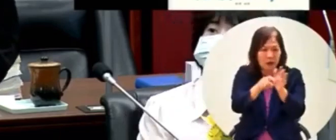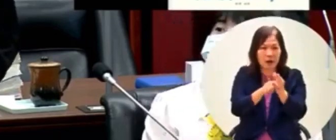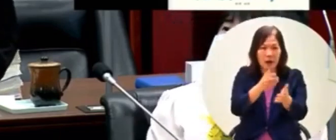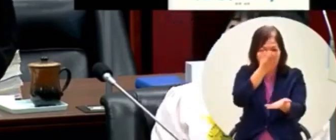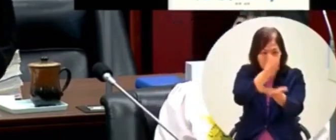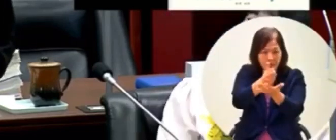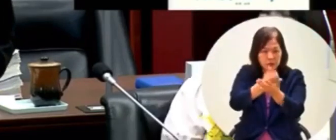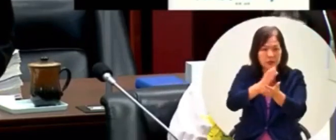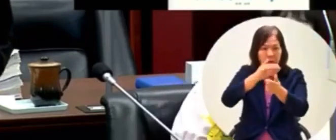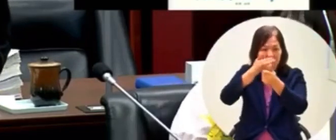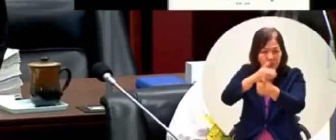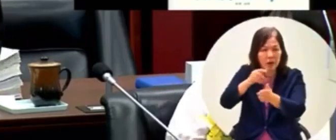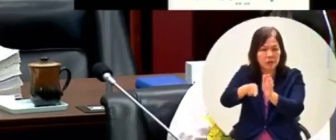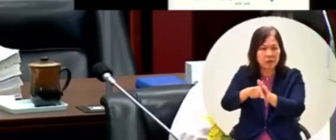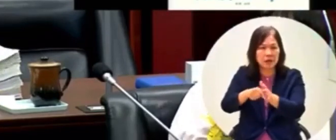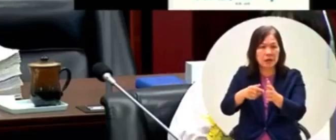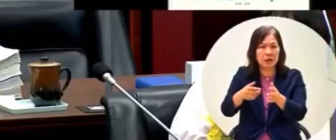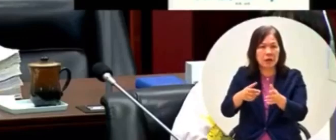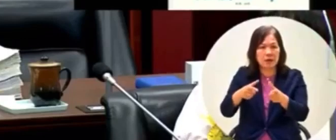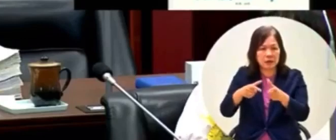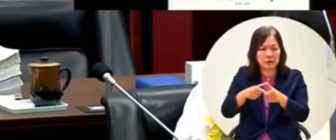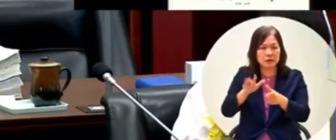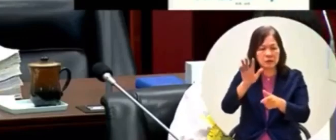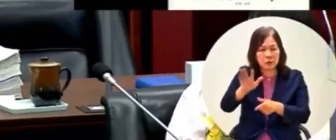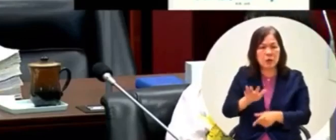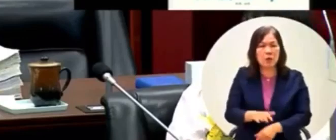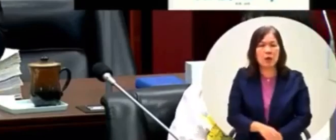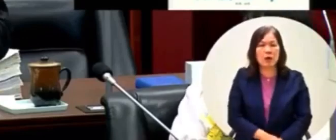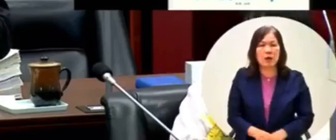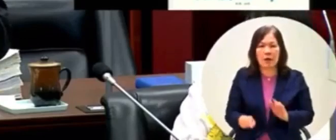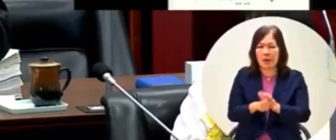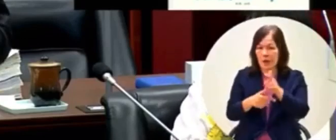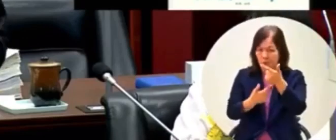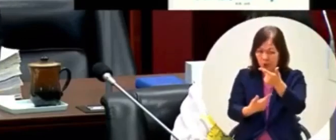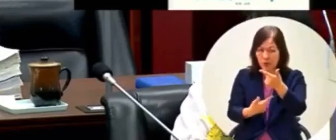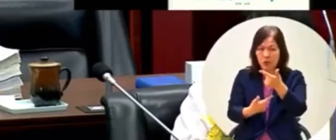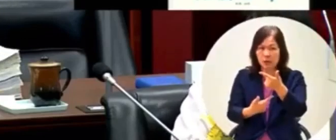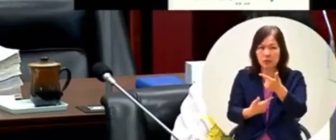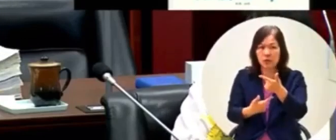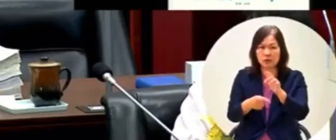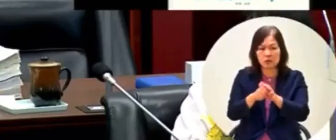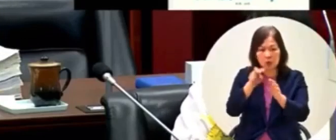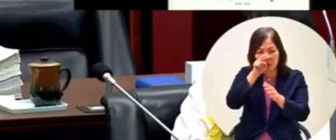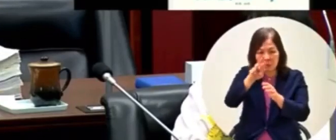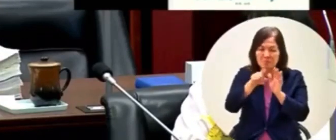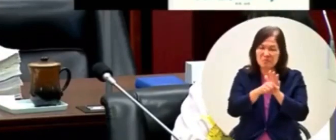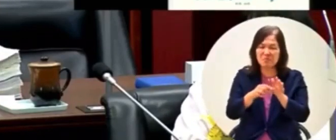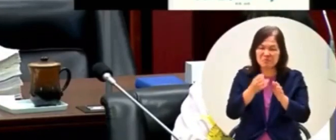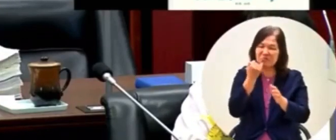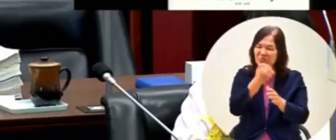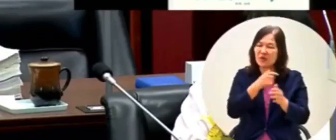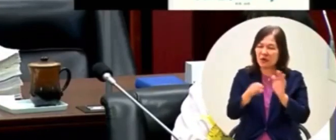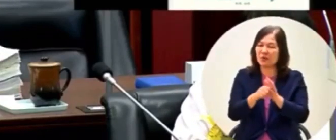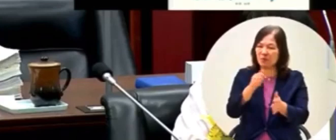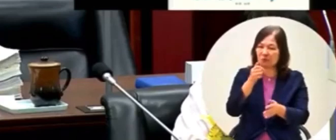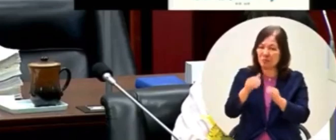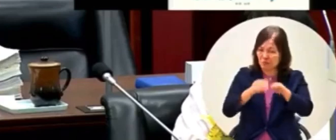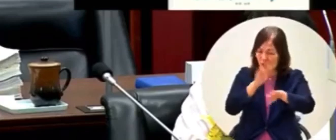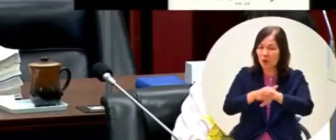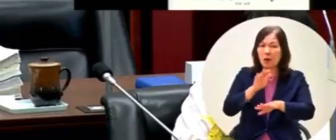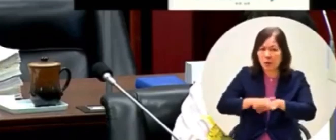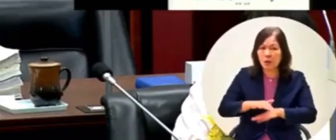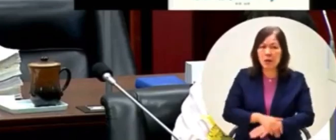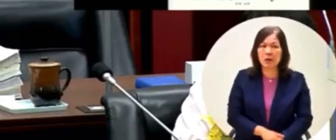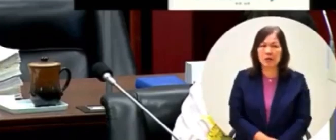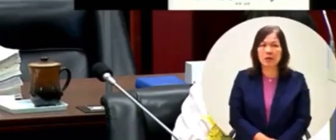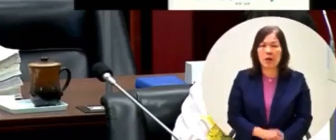免的有心造成你今天6月6號我看情況是很不樂觀唯一我覺得可以